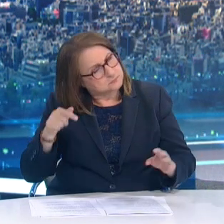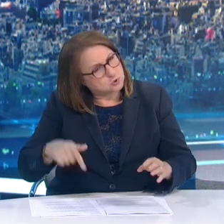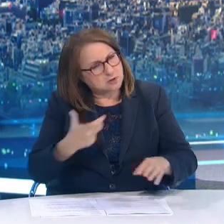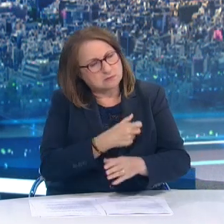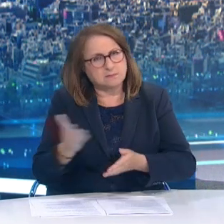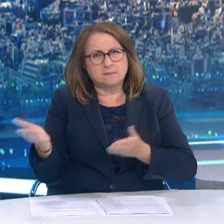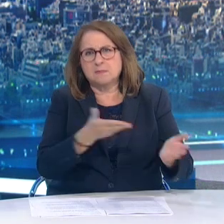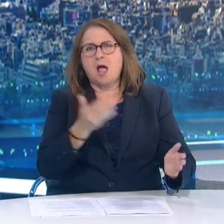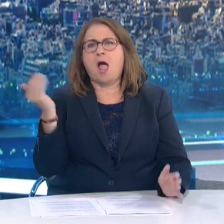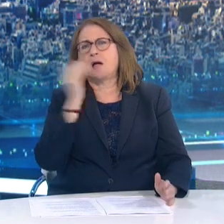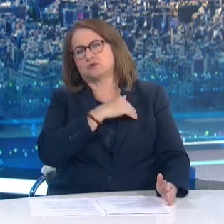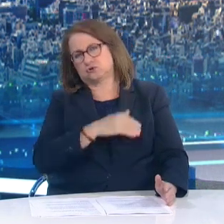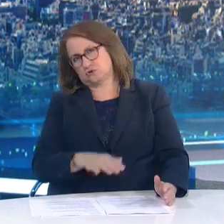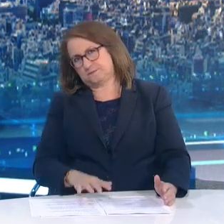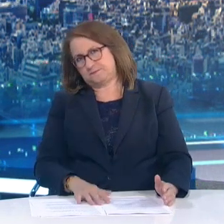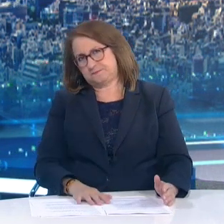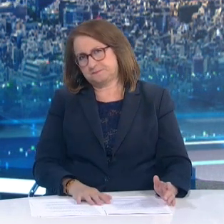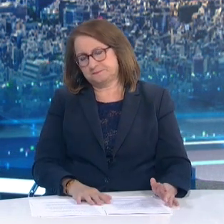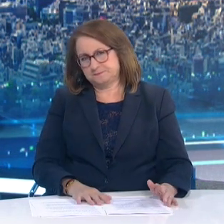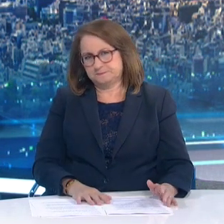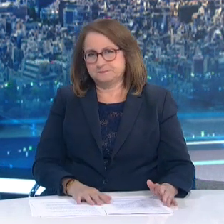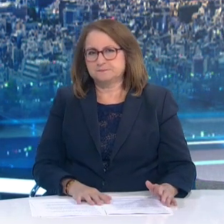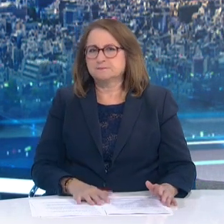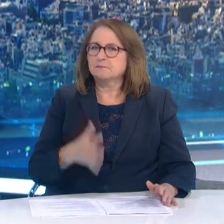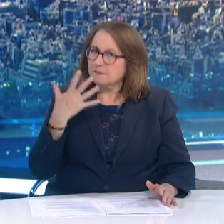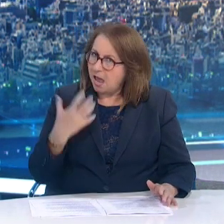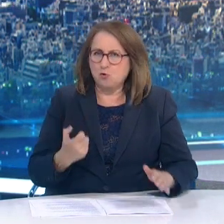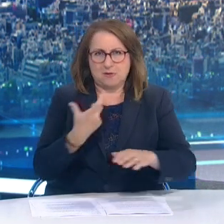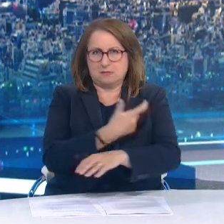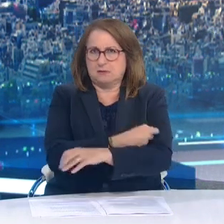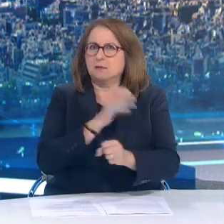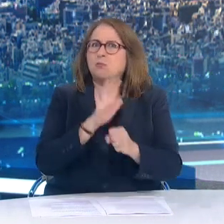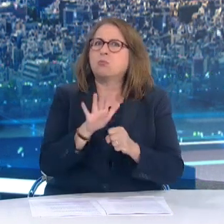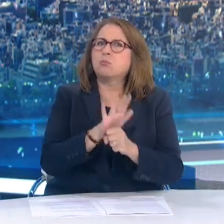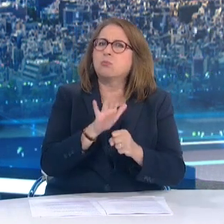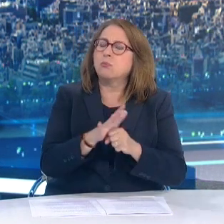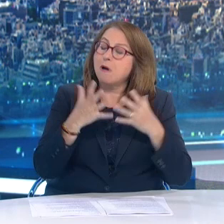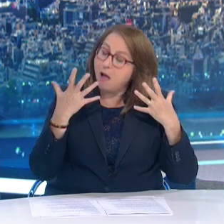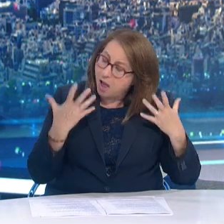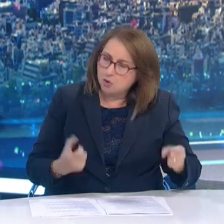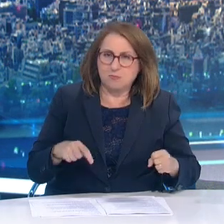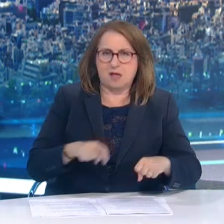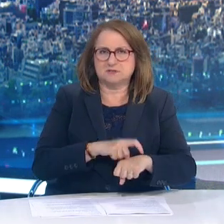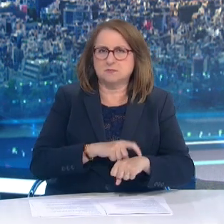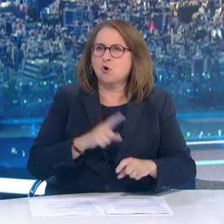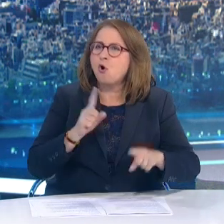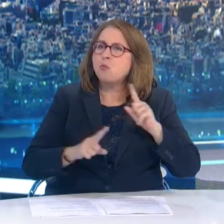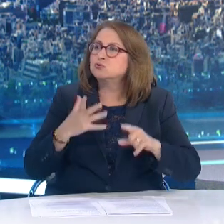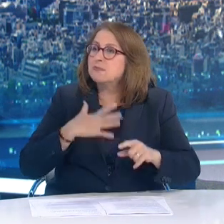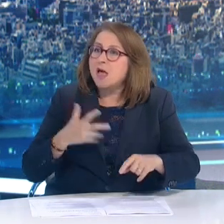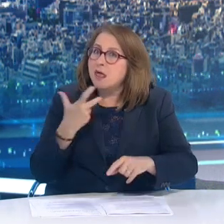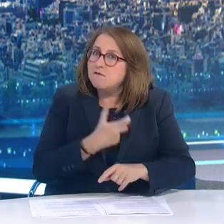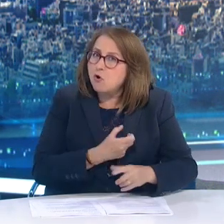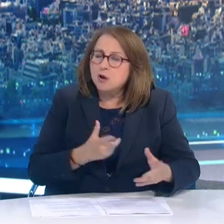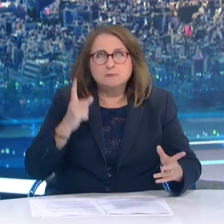Είναι δεδομένο ότι υπάρχουν διαθέσιμα εμβολία Και μπορεί οποιοσδήποτε συμπολίτης μας να προσέλθει και να